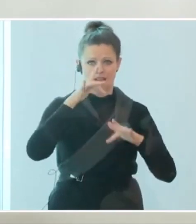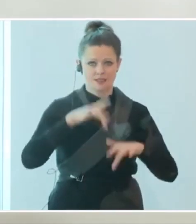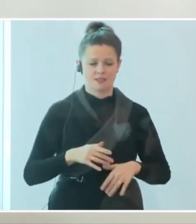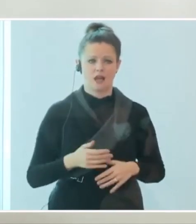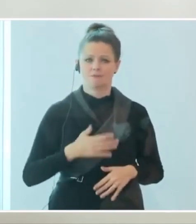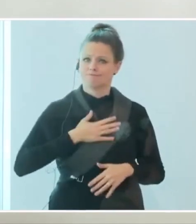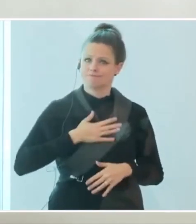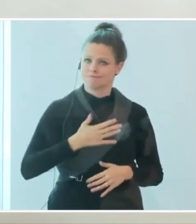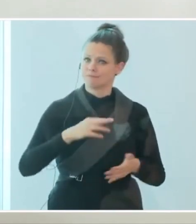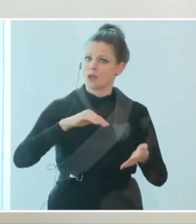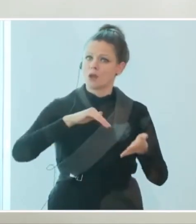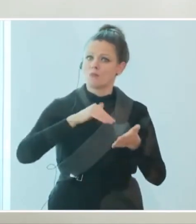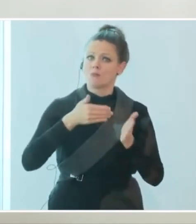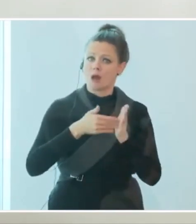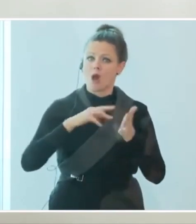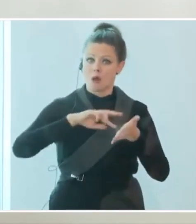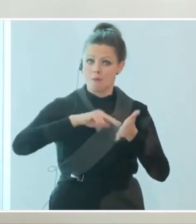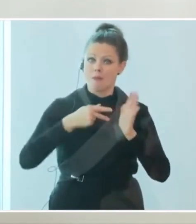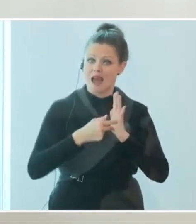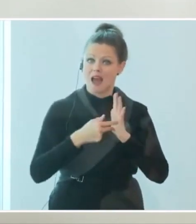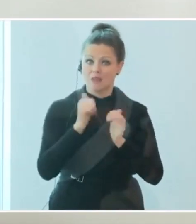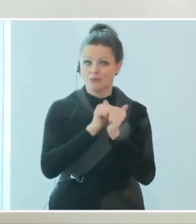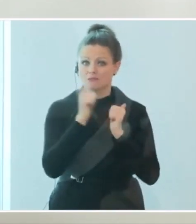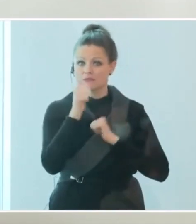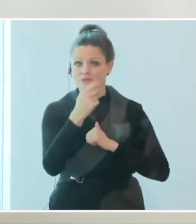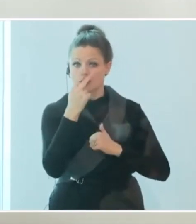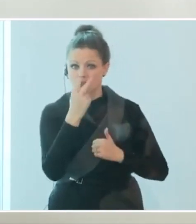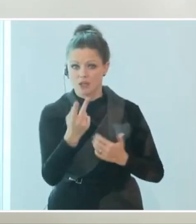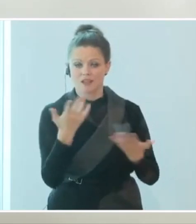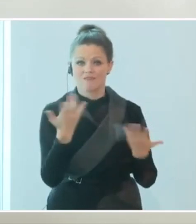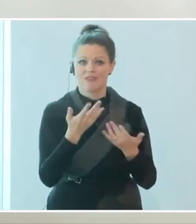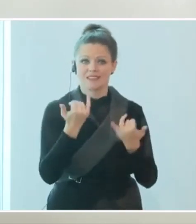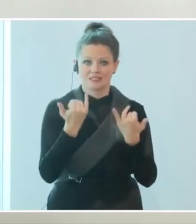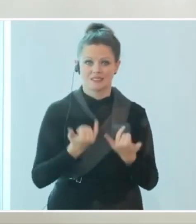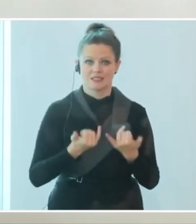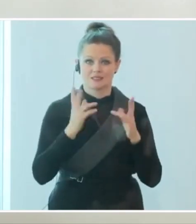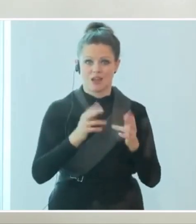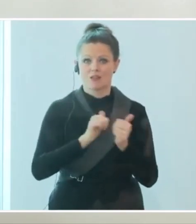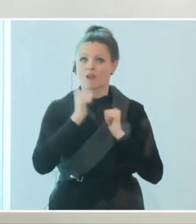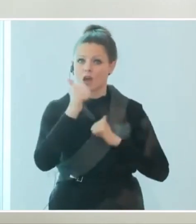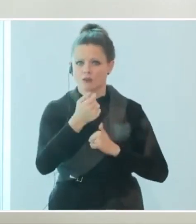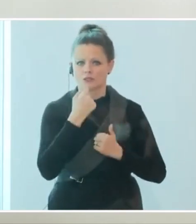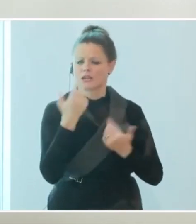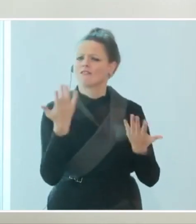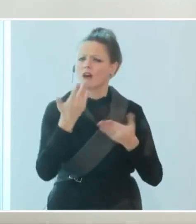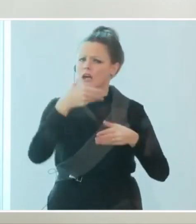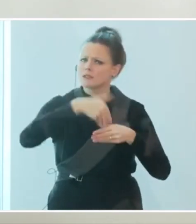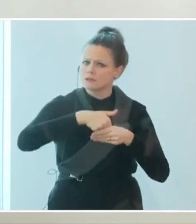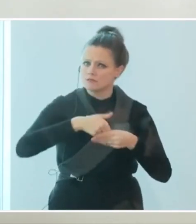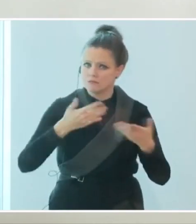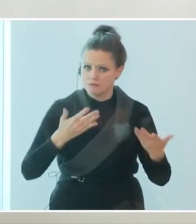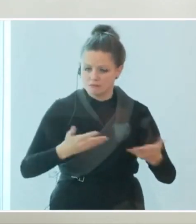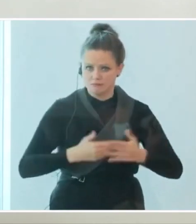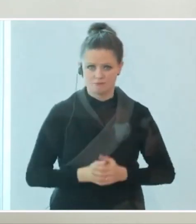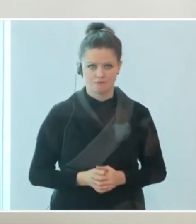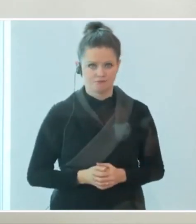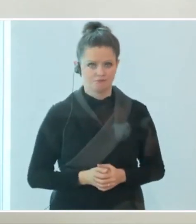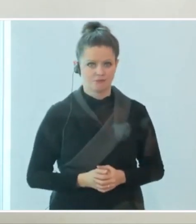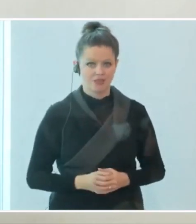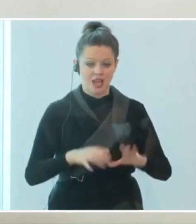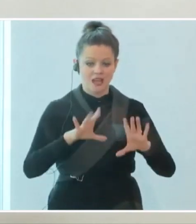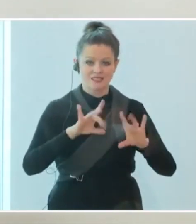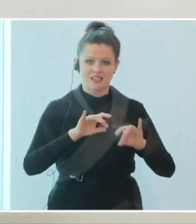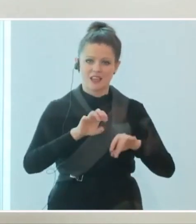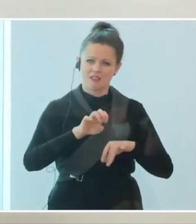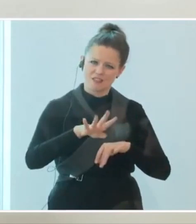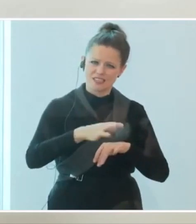Planungsperspektive, für uns ist das völlig bewusst. Also was können wir jetzt schon sagen? Wir haben in 10 bis 14